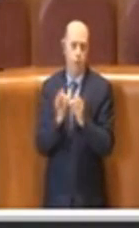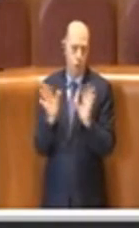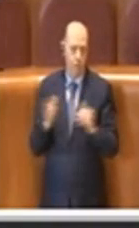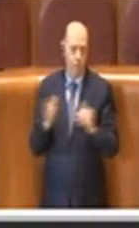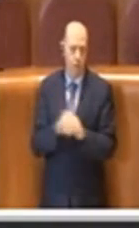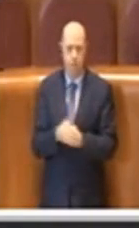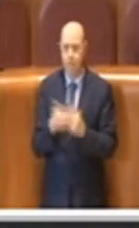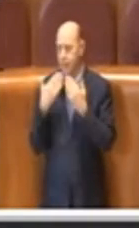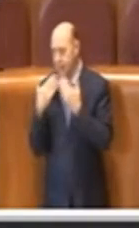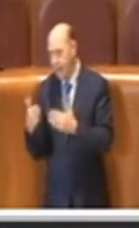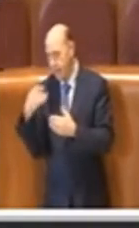la ringrazio Presidente.